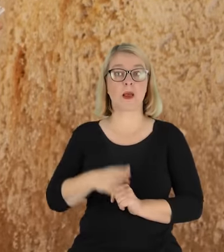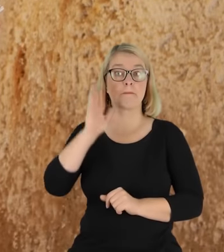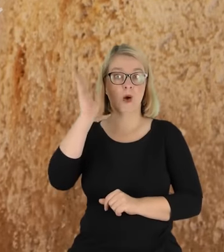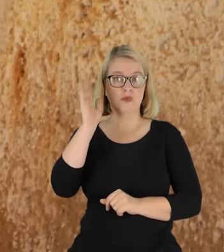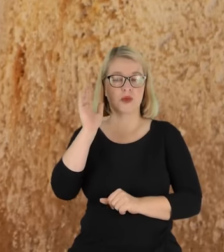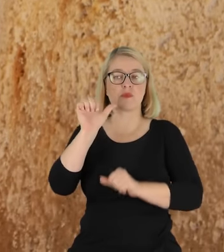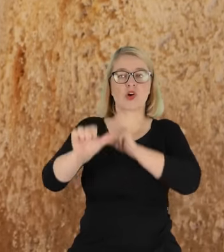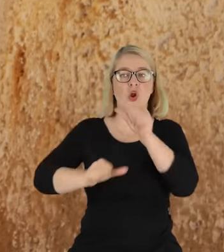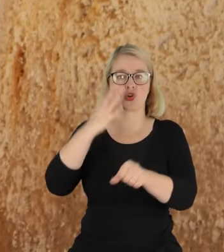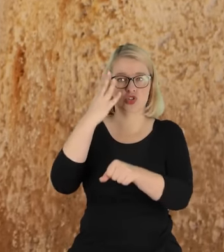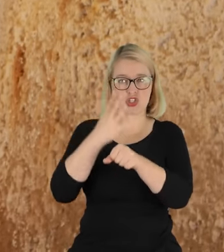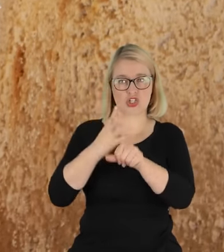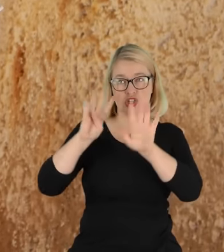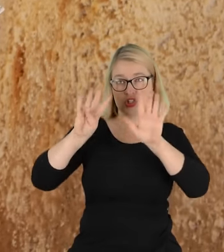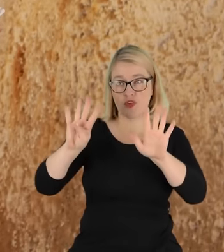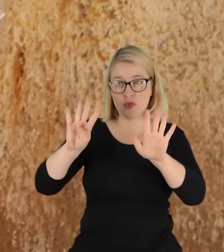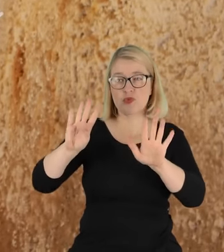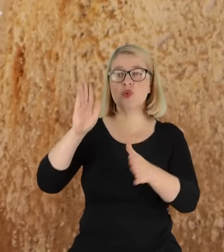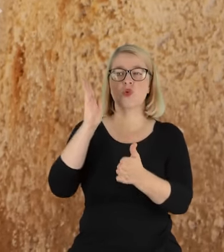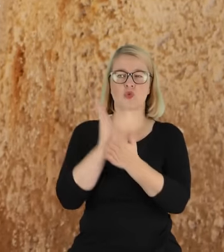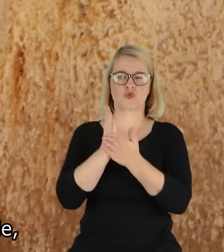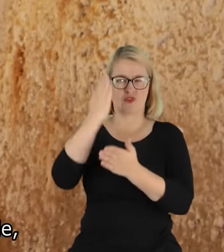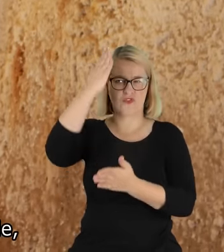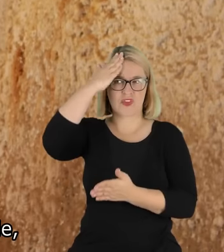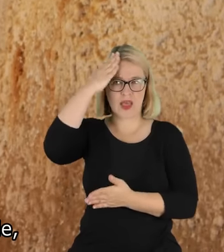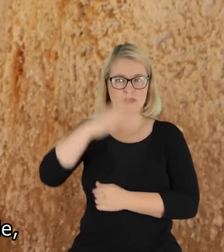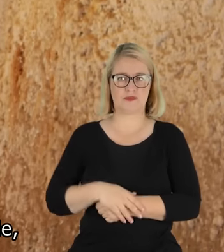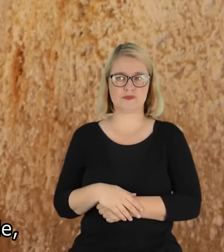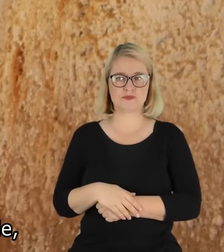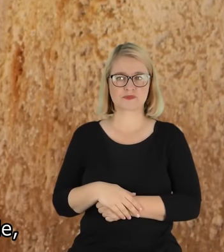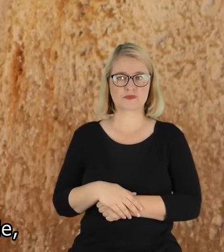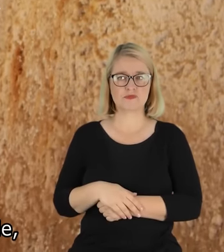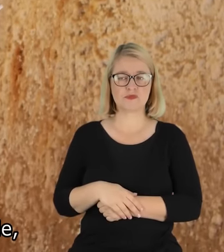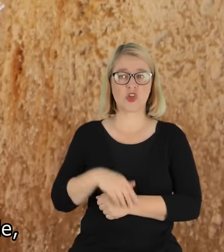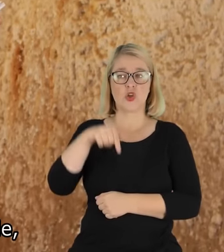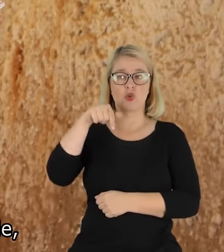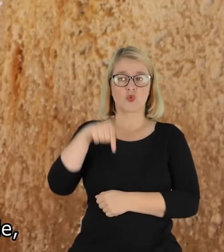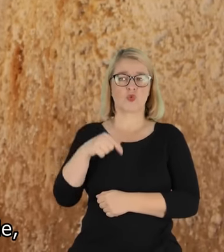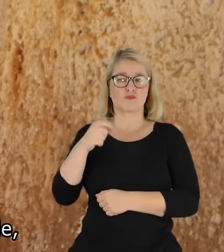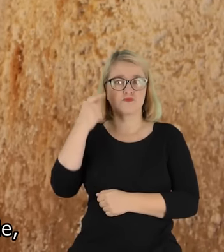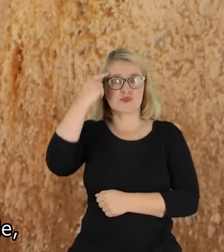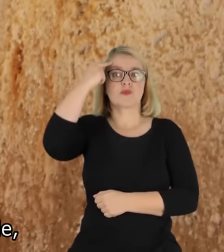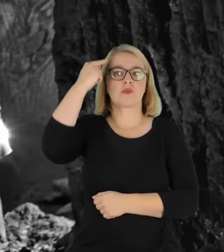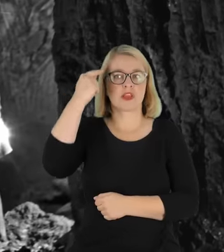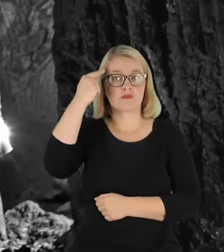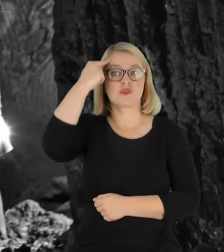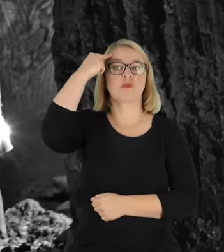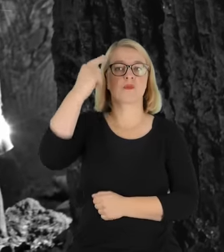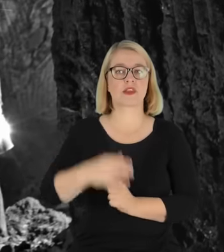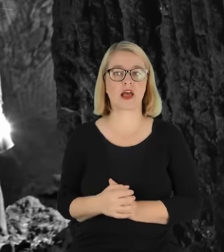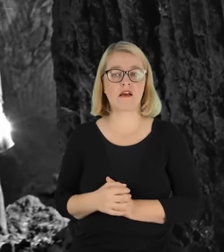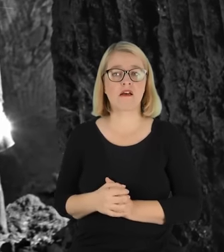Natomiast kiedy w 1949 roku, to wiemy z literatury, co zresztą Alfons Długosz w Magnus Salto przywołuje ciągle, kiedy